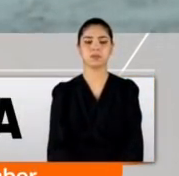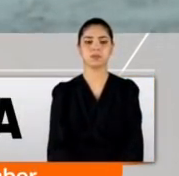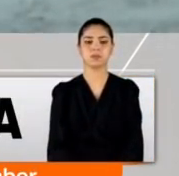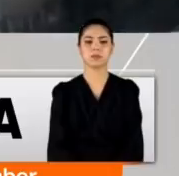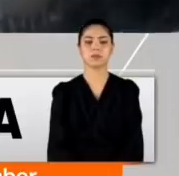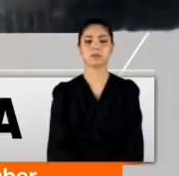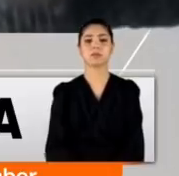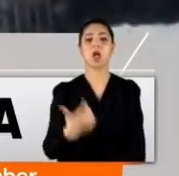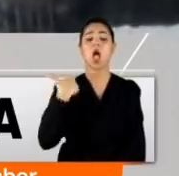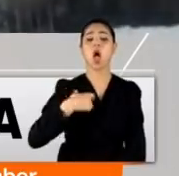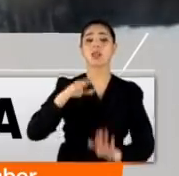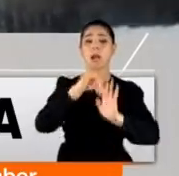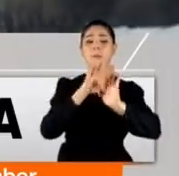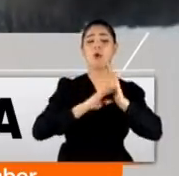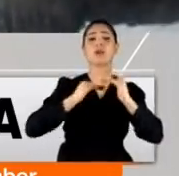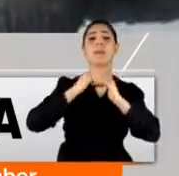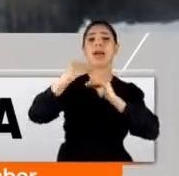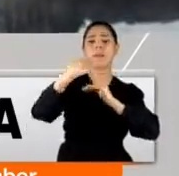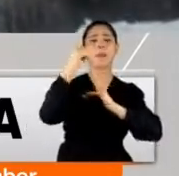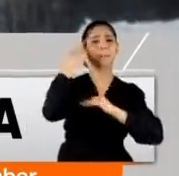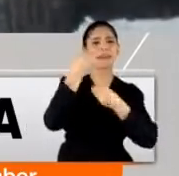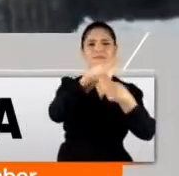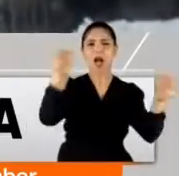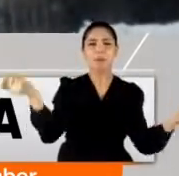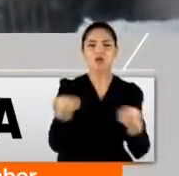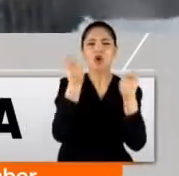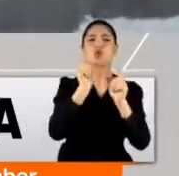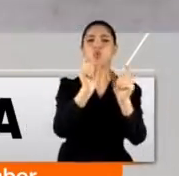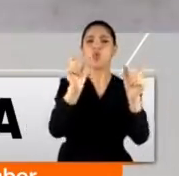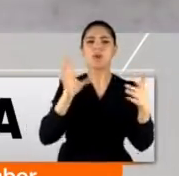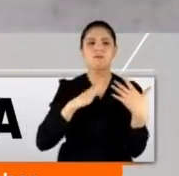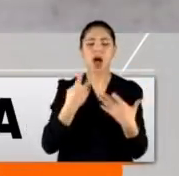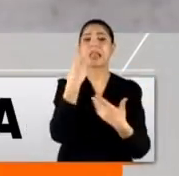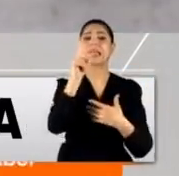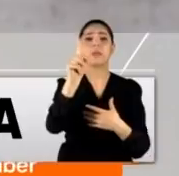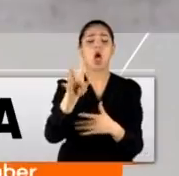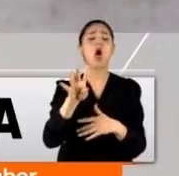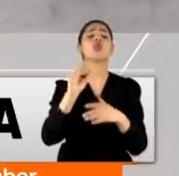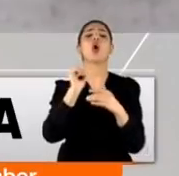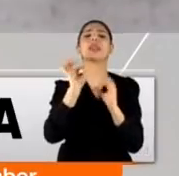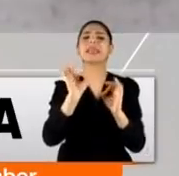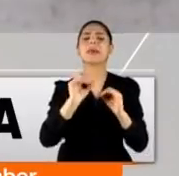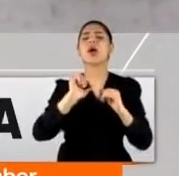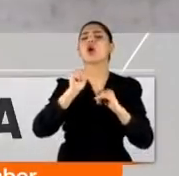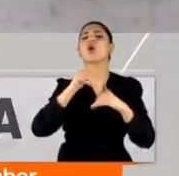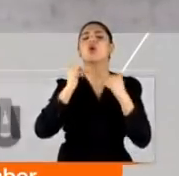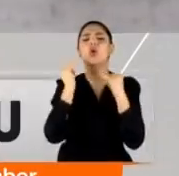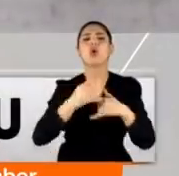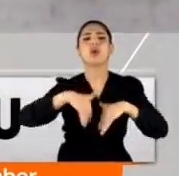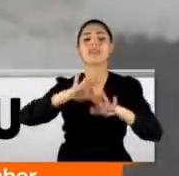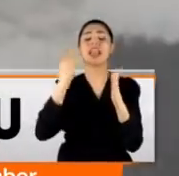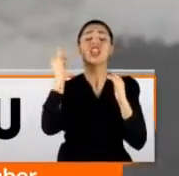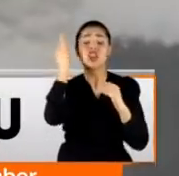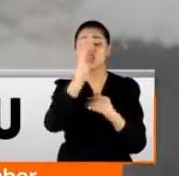Özel yayınlarla halkı bilgilendirmeye çalışıyor ve uyarıyorlar. 2014 kadar kötü olmasa da ciddi bir fırtına